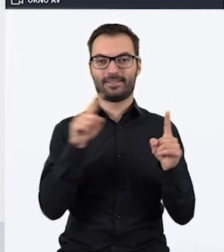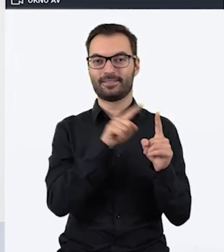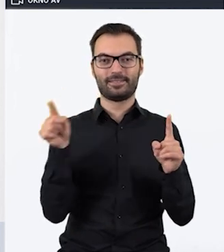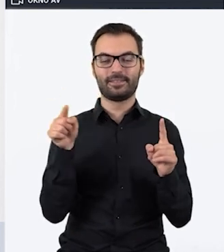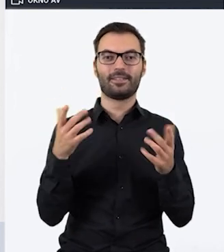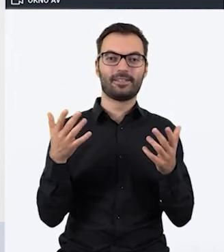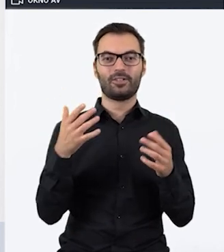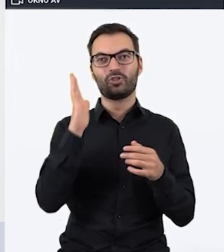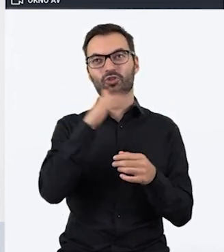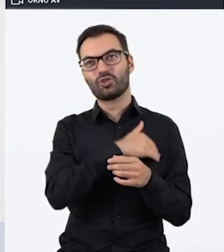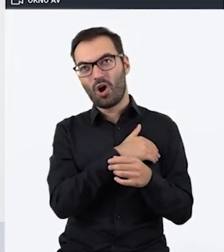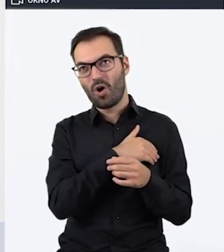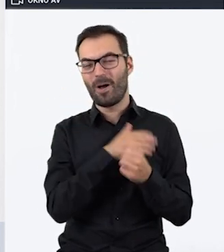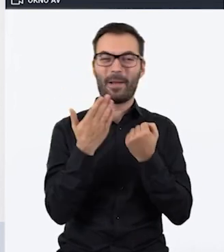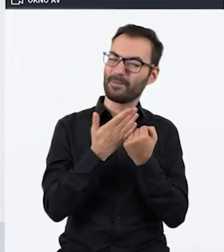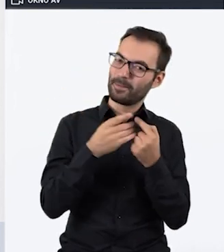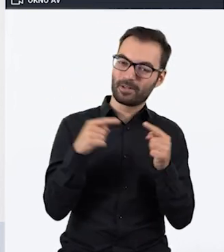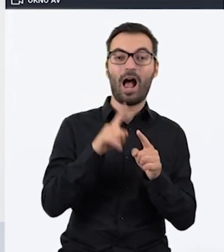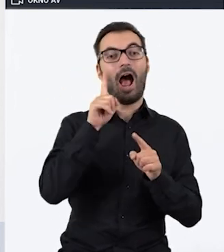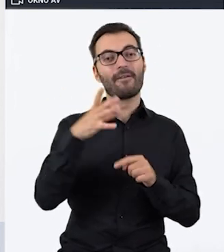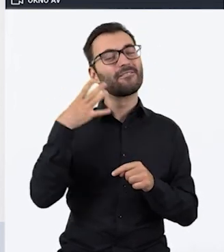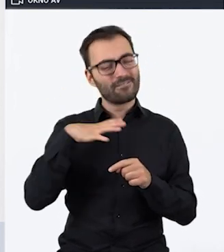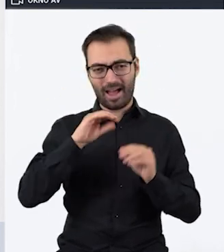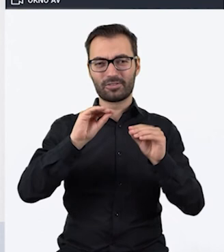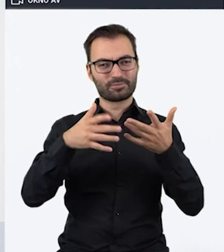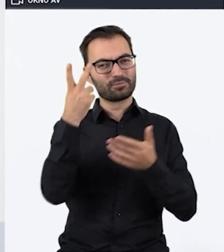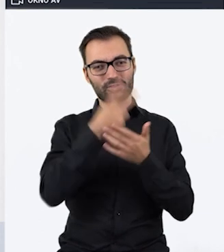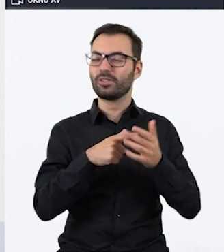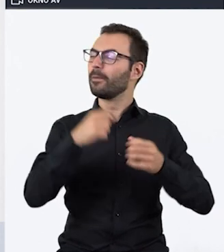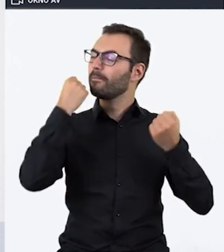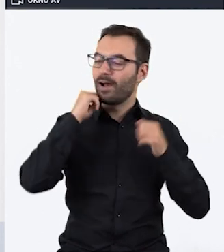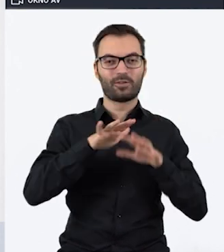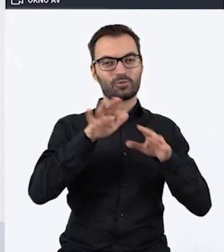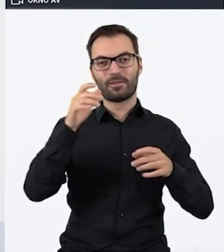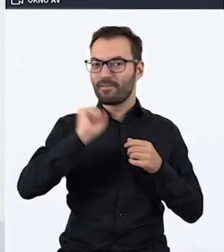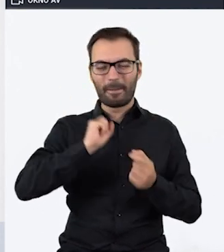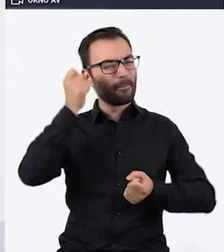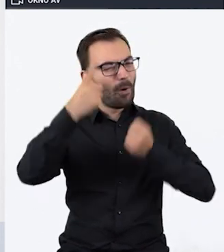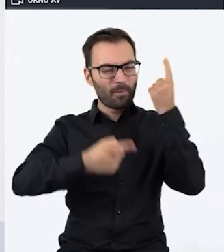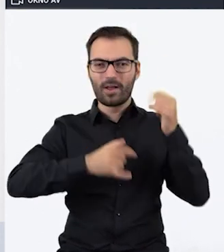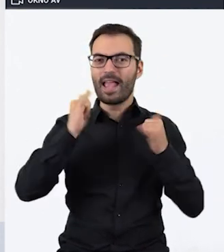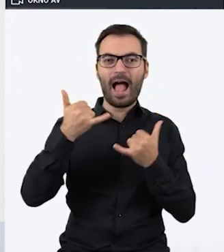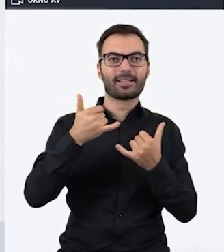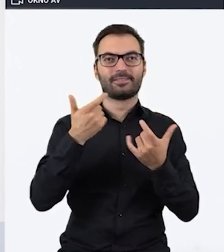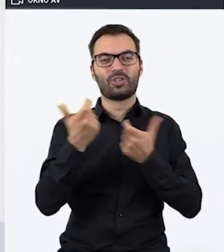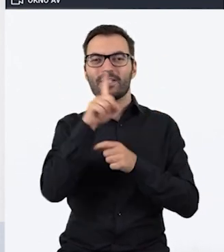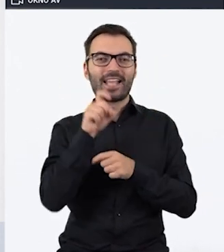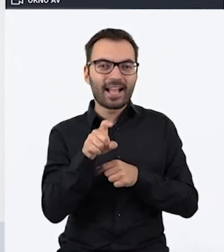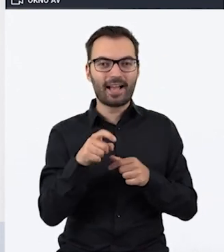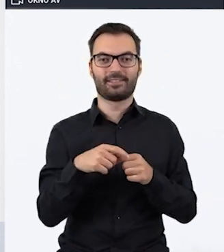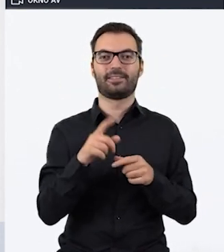szkolno-matematyczne, to warto do nich zajrzeć, ponieważ jest tam dużo świetnych pomysłów na rodzaje zagadek, które